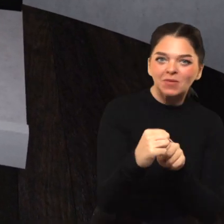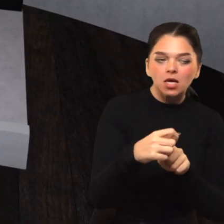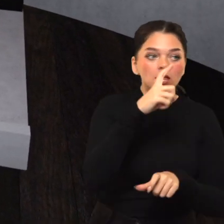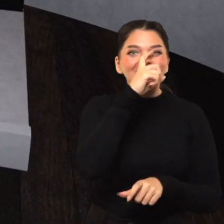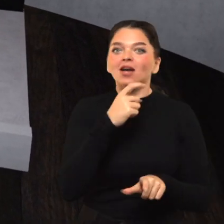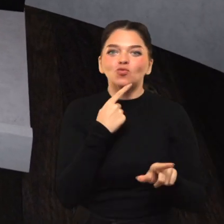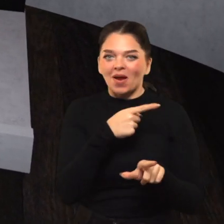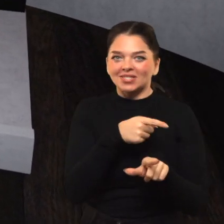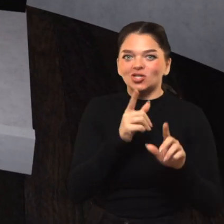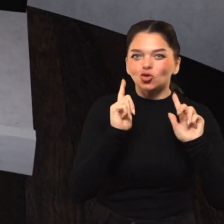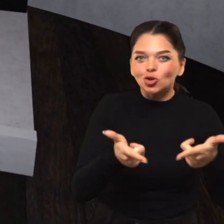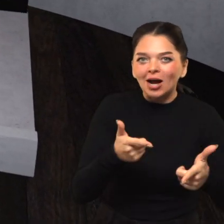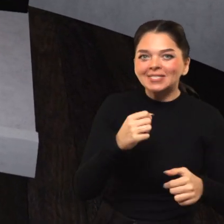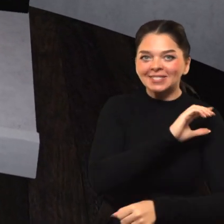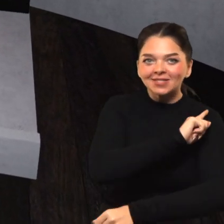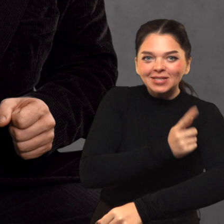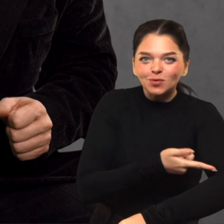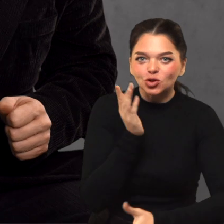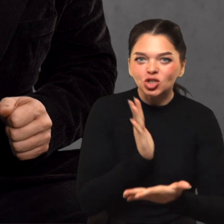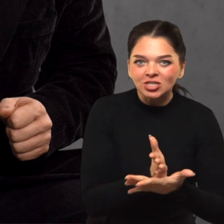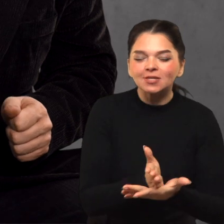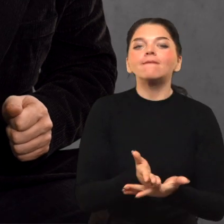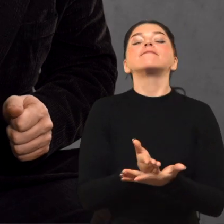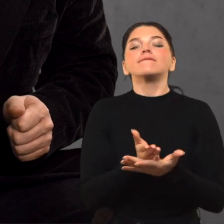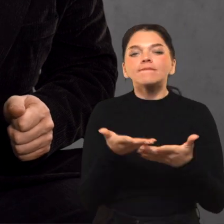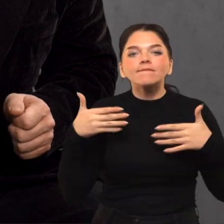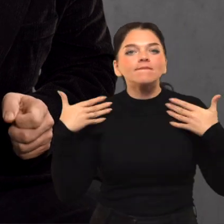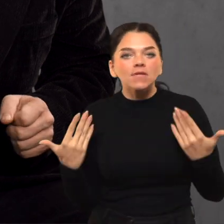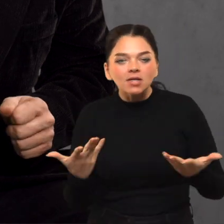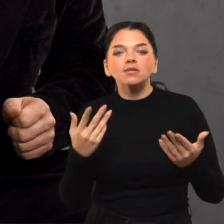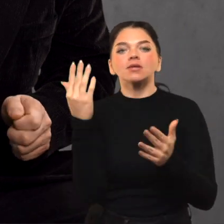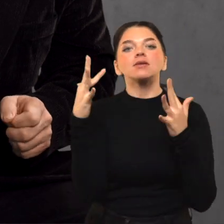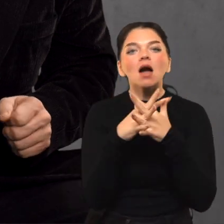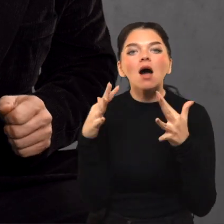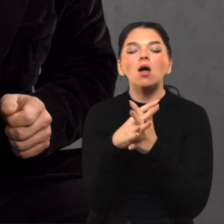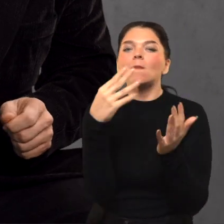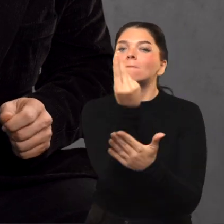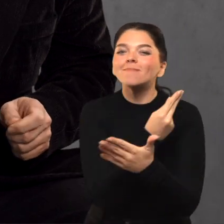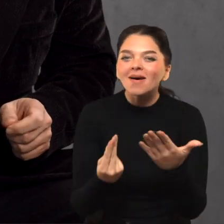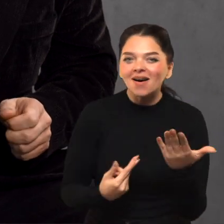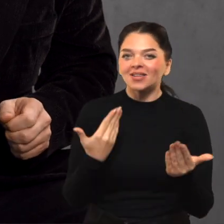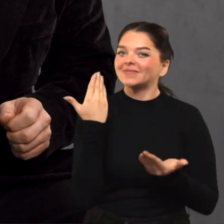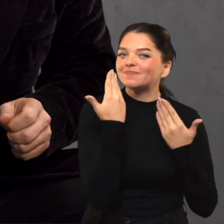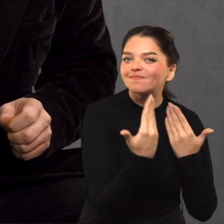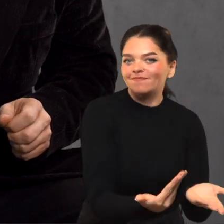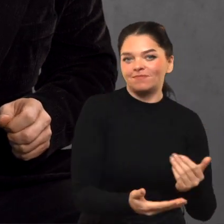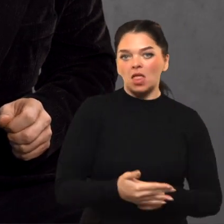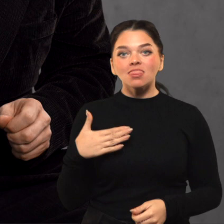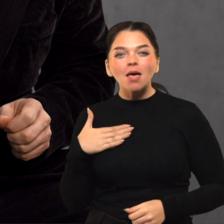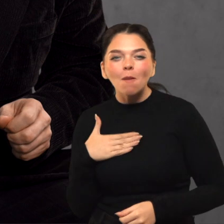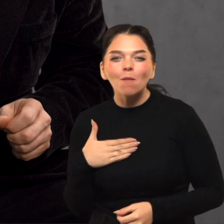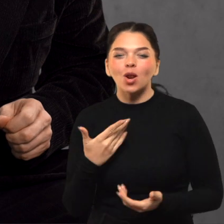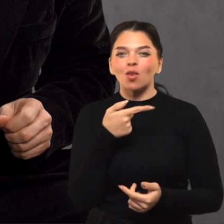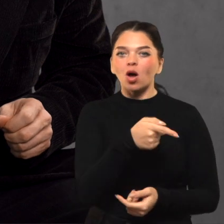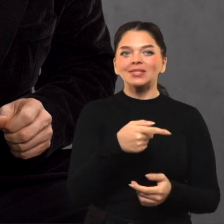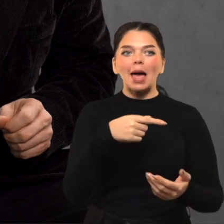nesuprastų, kad tai ir buvo jo pagrindinis tikslas. Tai štai, kas yra karo menas ir kas yra ir kas yra Napoleonas.